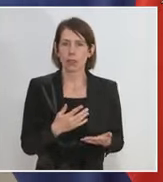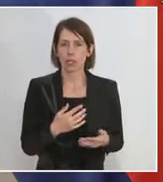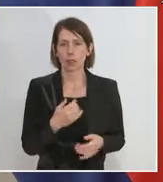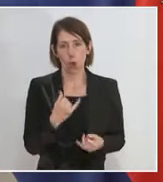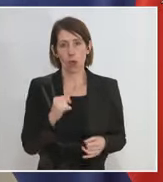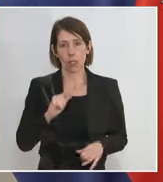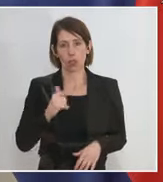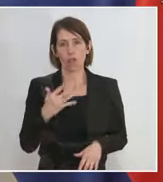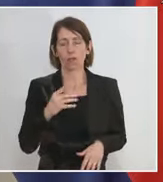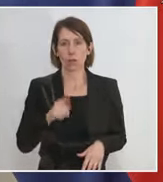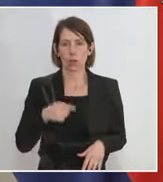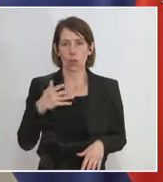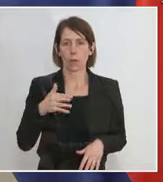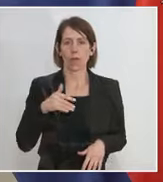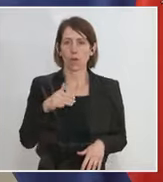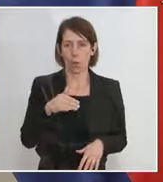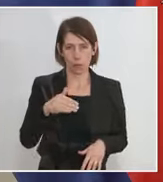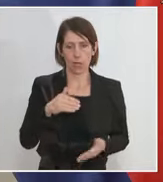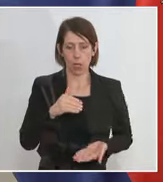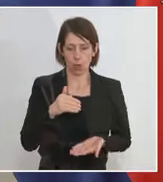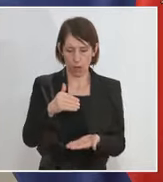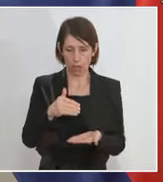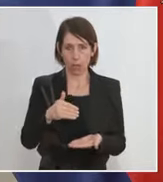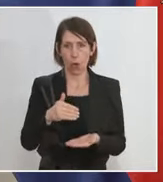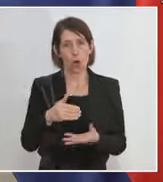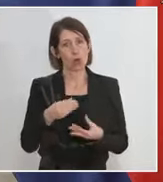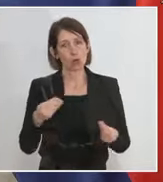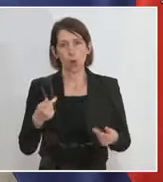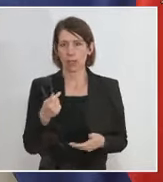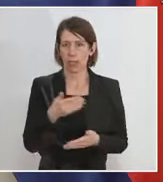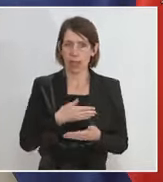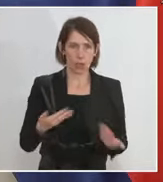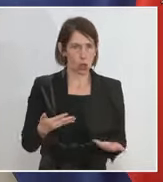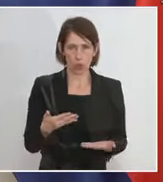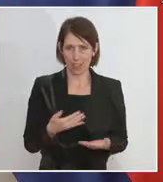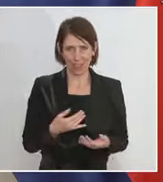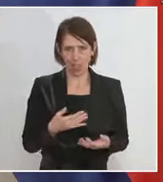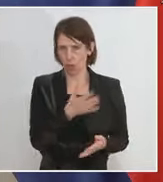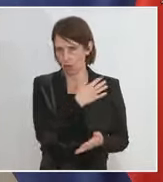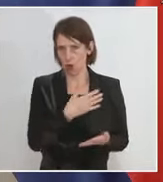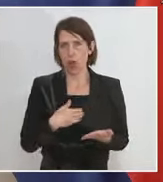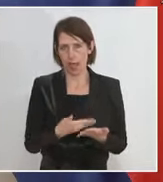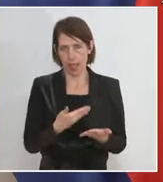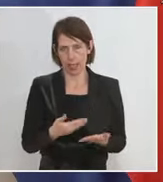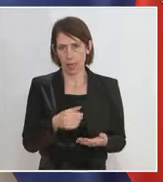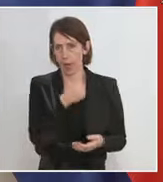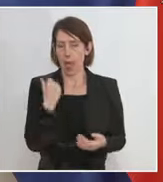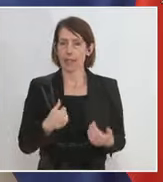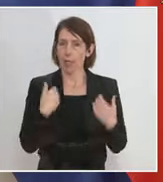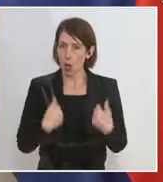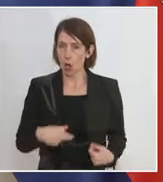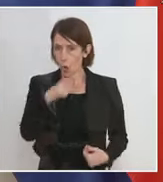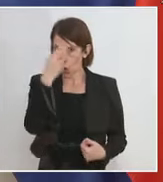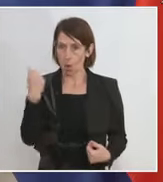52,5 Millionen so gut dotiert wie noch nie. Und damit können wir zweierlei erreichen. Einerseits unseren humanitären Verpflichtungen